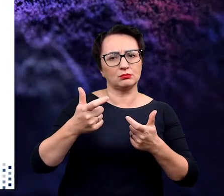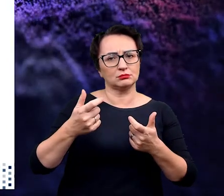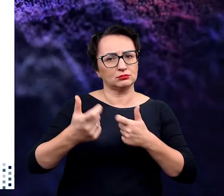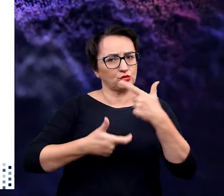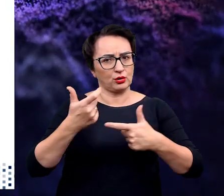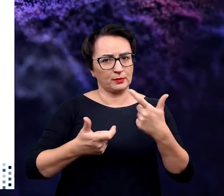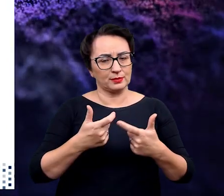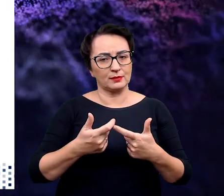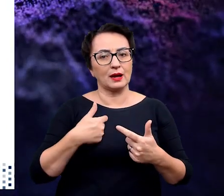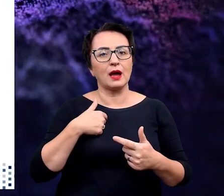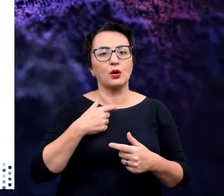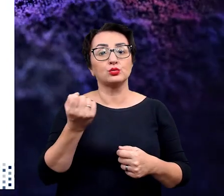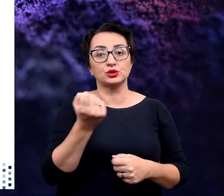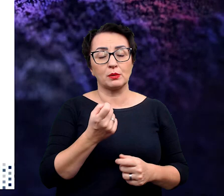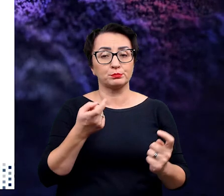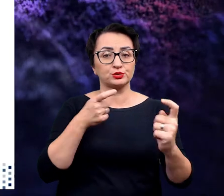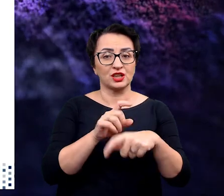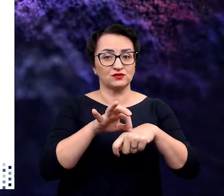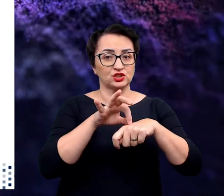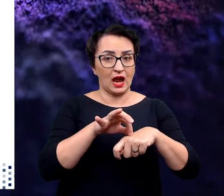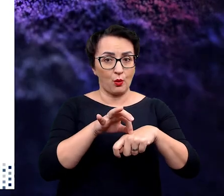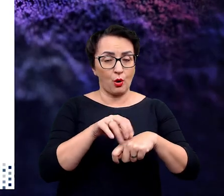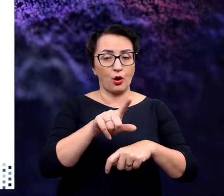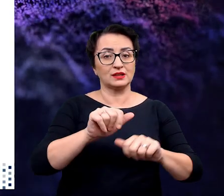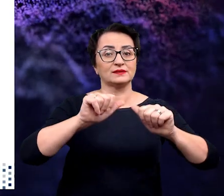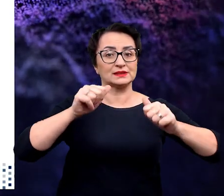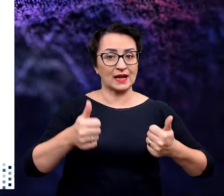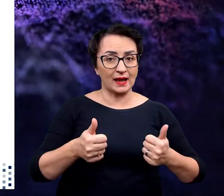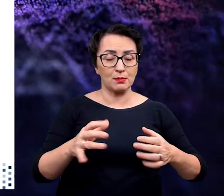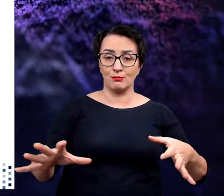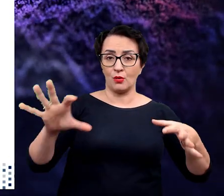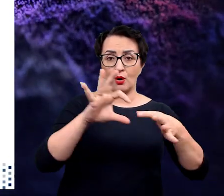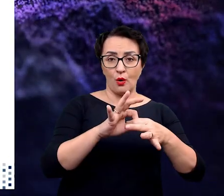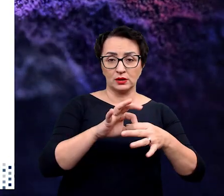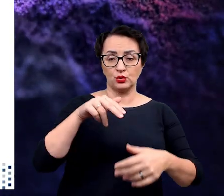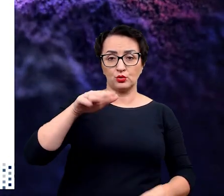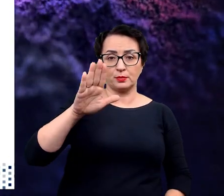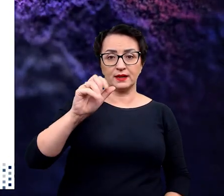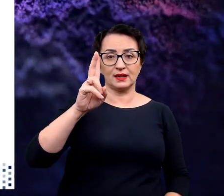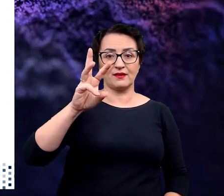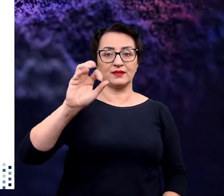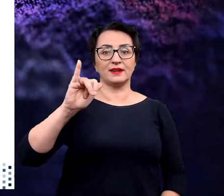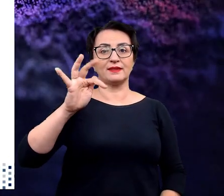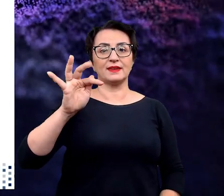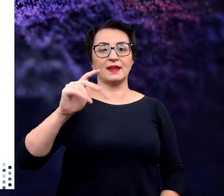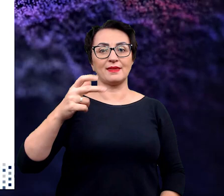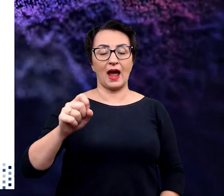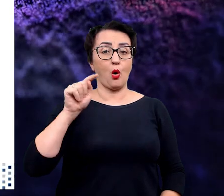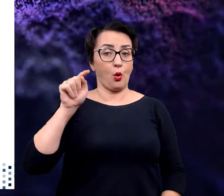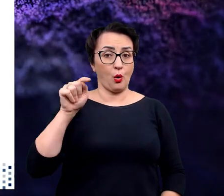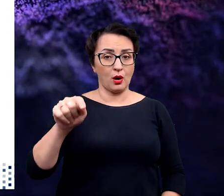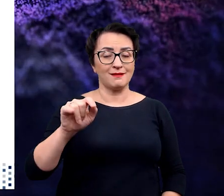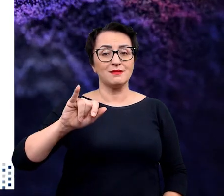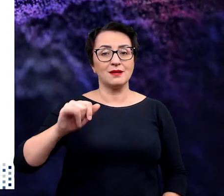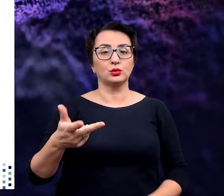dzieje z tą ubikwityną. I żeby to sprawdzić, użyłam przeciwciała, które jest w stanie połączyć się z ubikwityną,